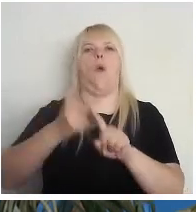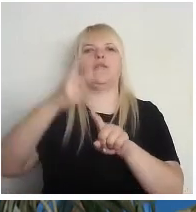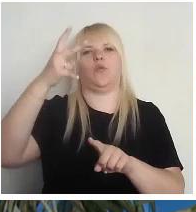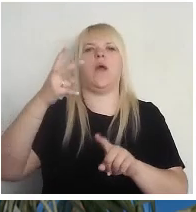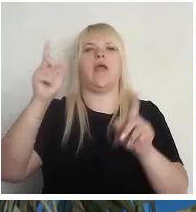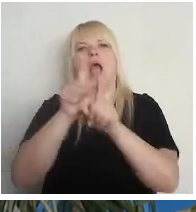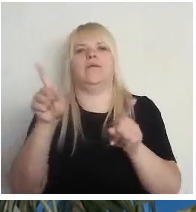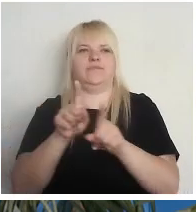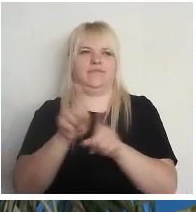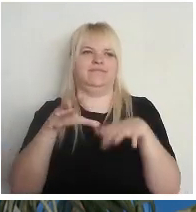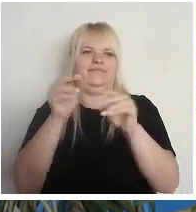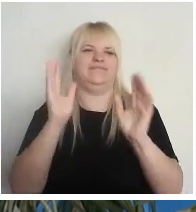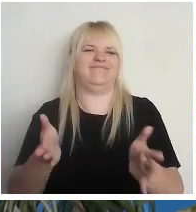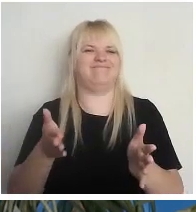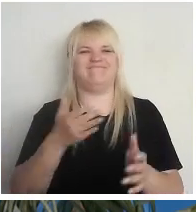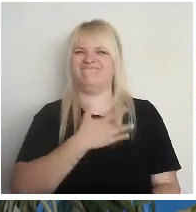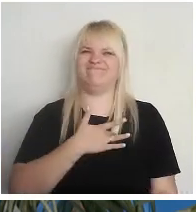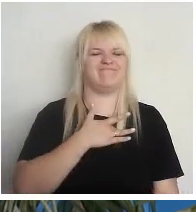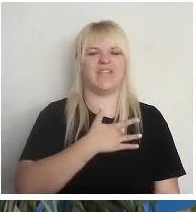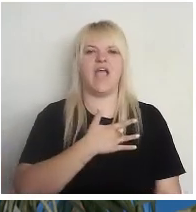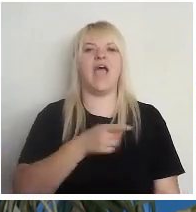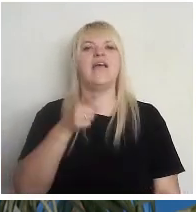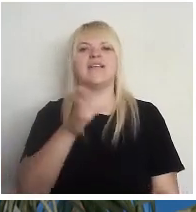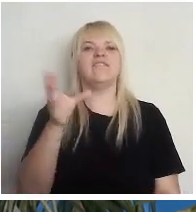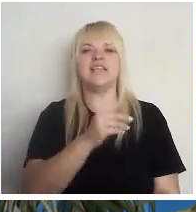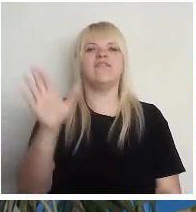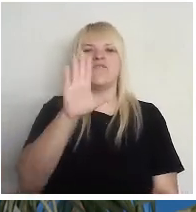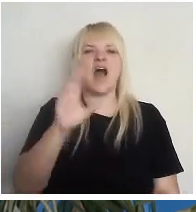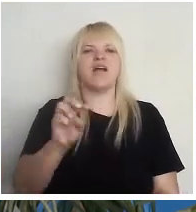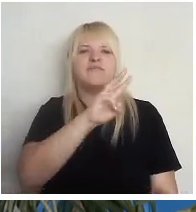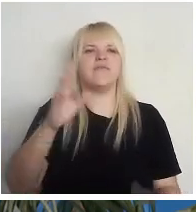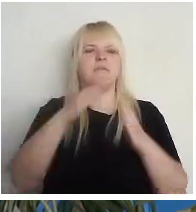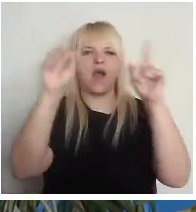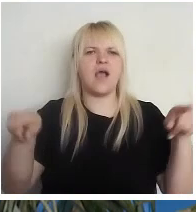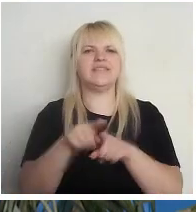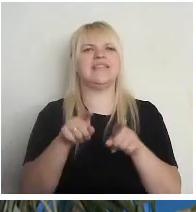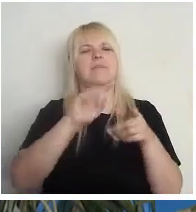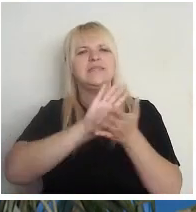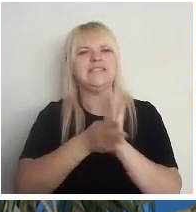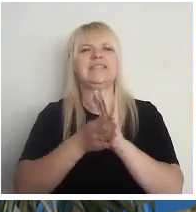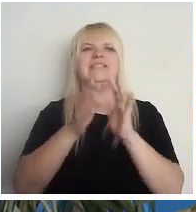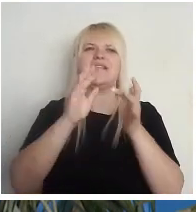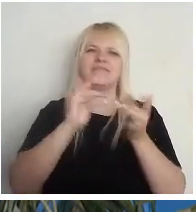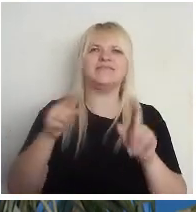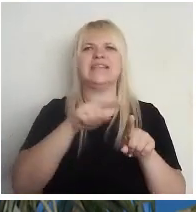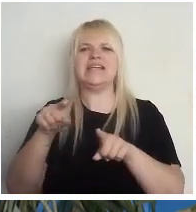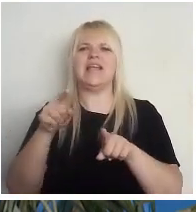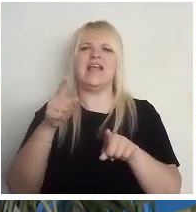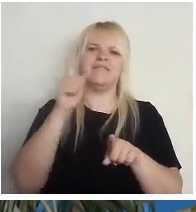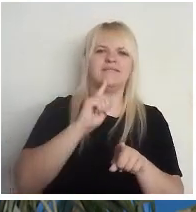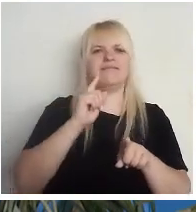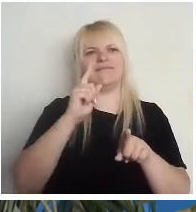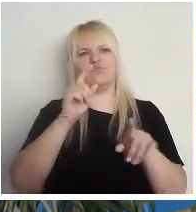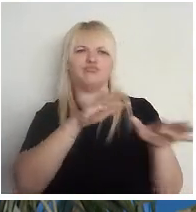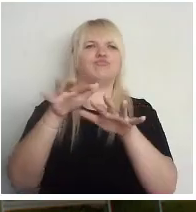izdarīt vēlreiz, līdz ar to ir visām tādām valsts uzturētām sistēmām, cik viņas ir intuitīvas, cik tur ir viegli orientēties,